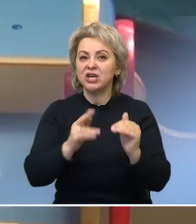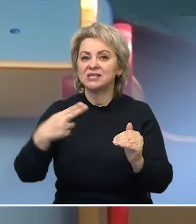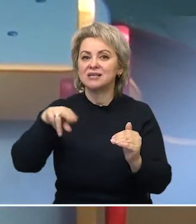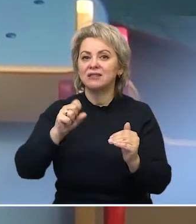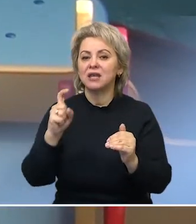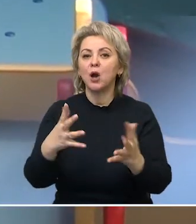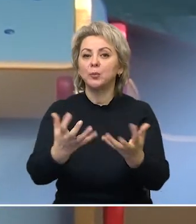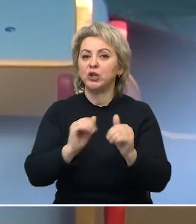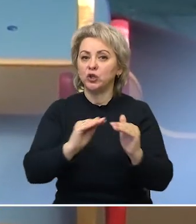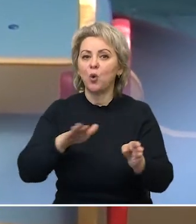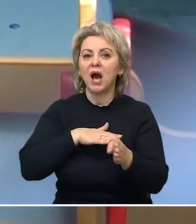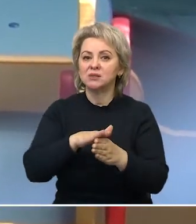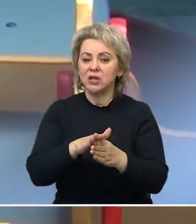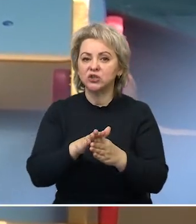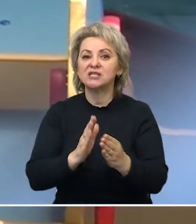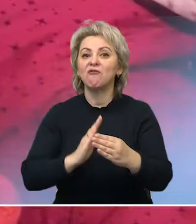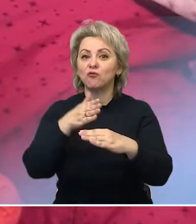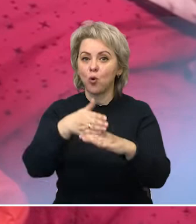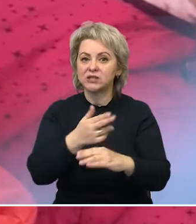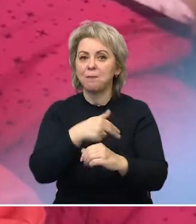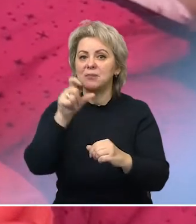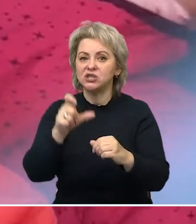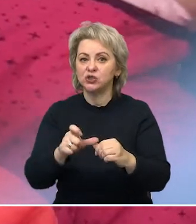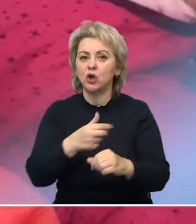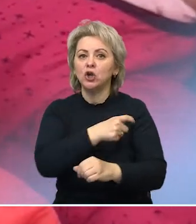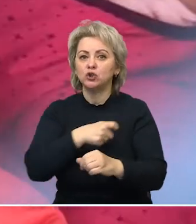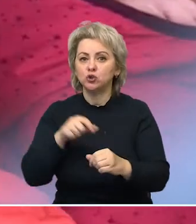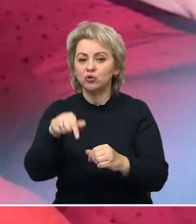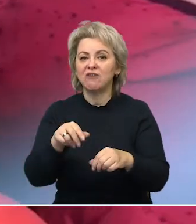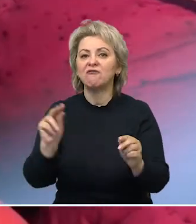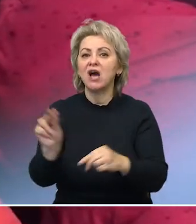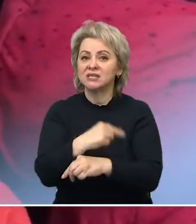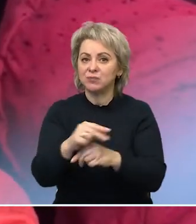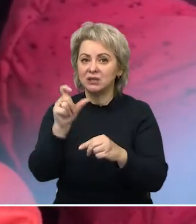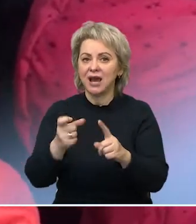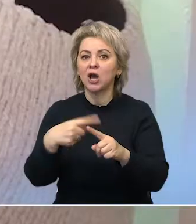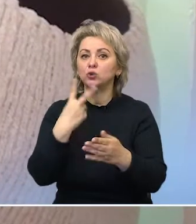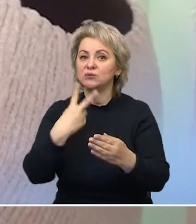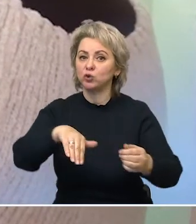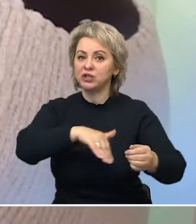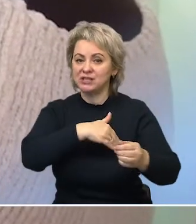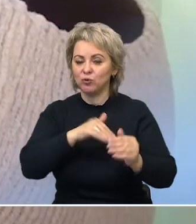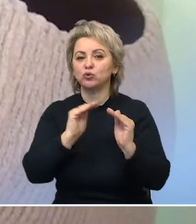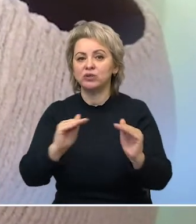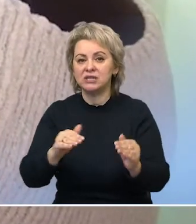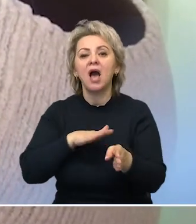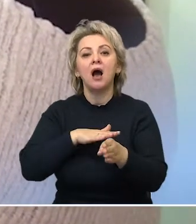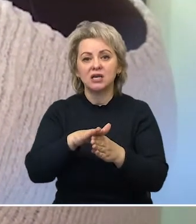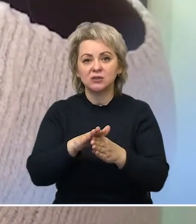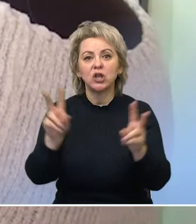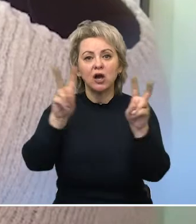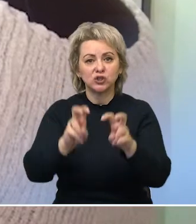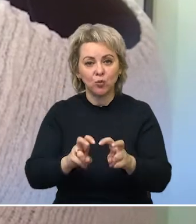осуществляется на входе медсестрой и дежурным воспитателем, которые измеряют температуру детей и осуществляют осмотр на предмет